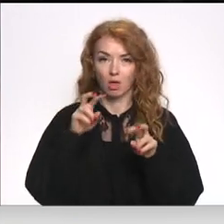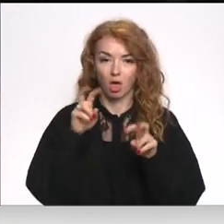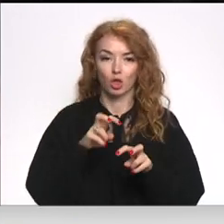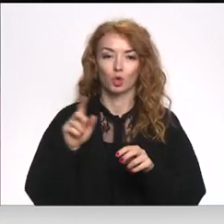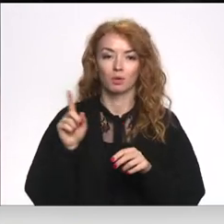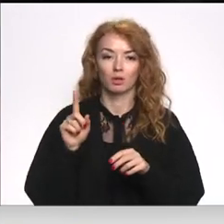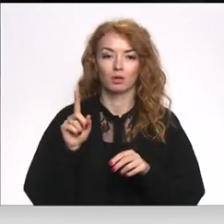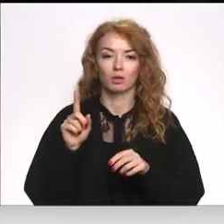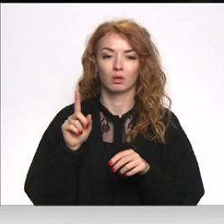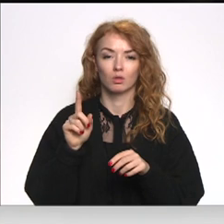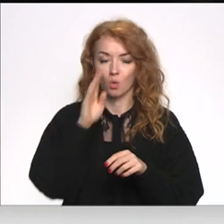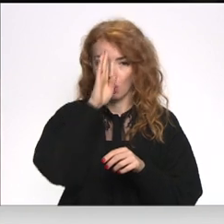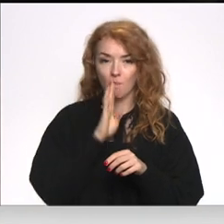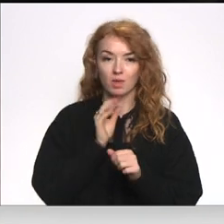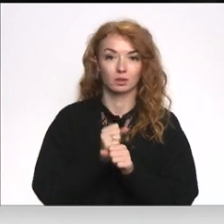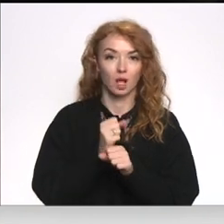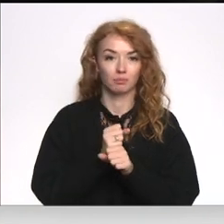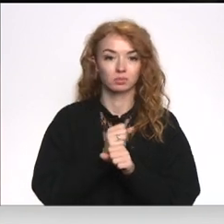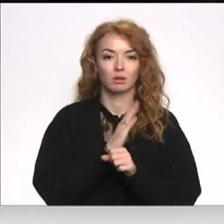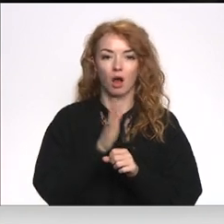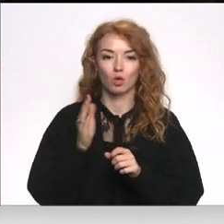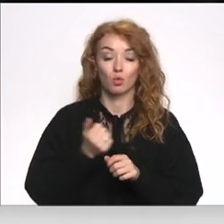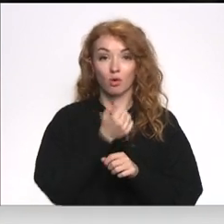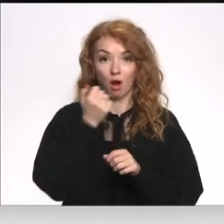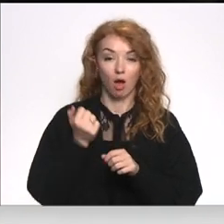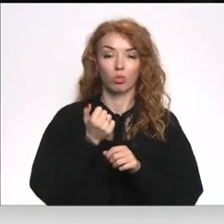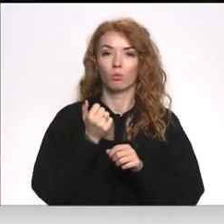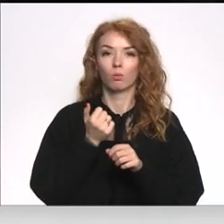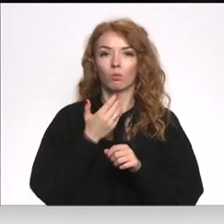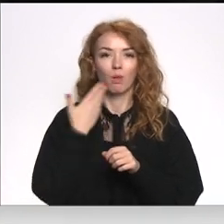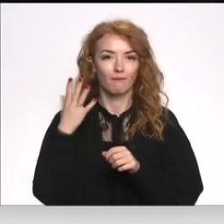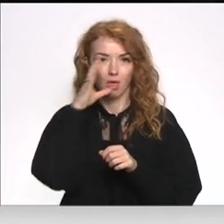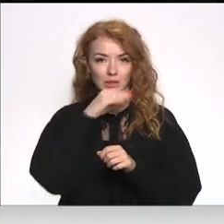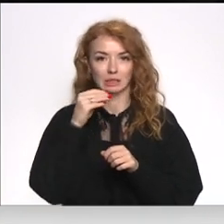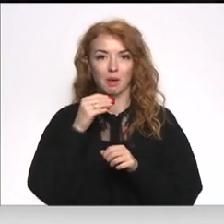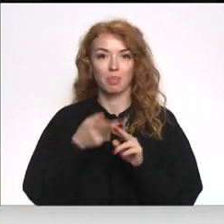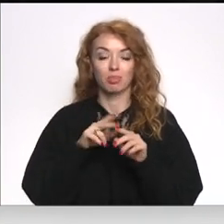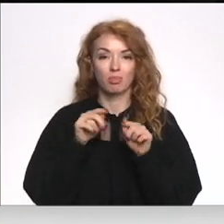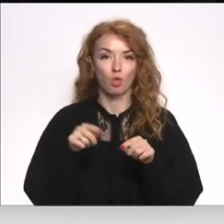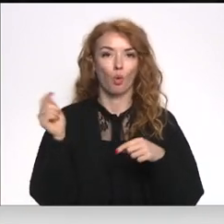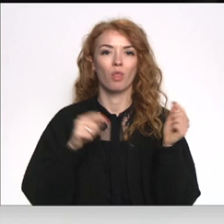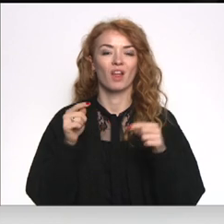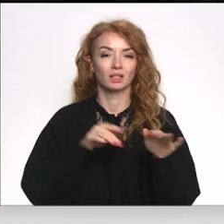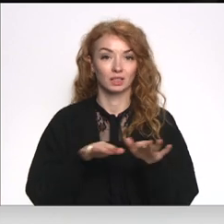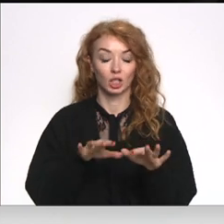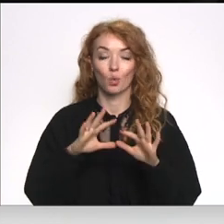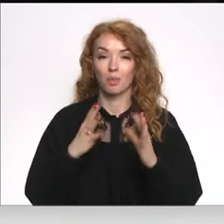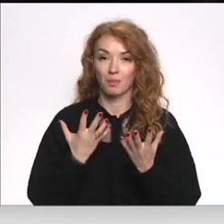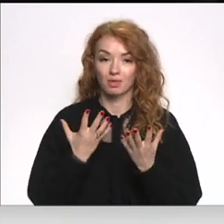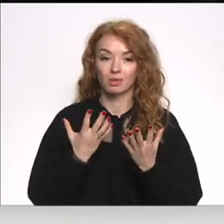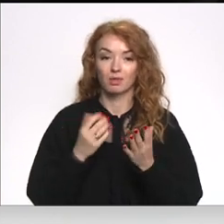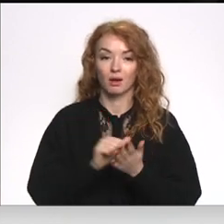ir tāds no pietnes darbs un katru gadu nav iespējams šādas konferences sarīkot. Bet